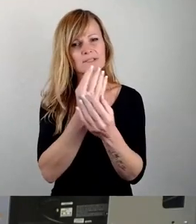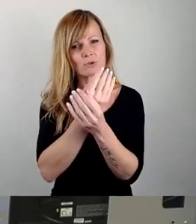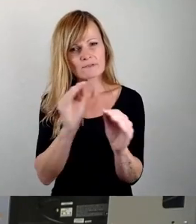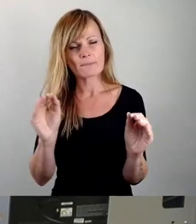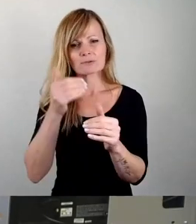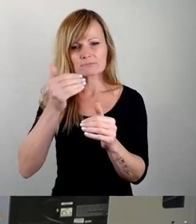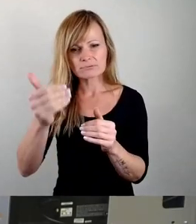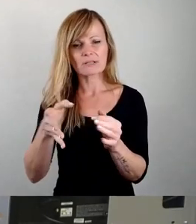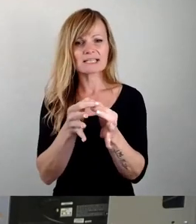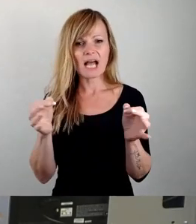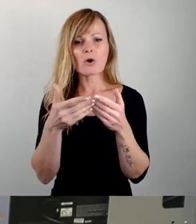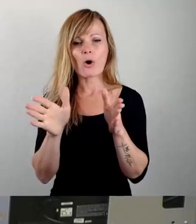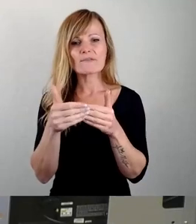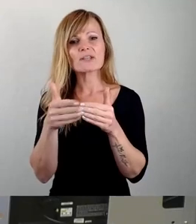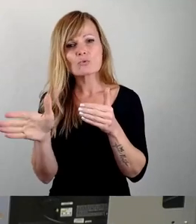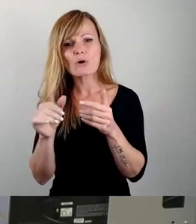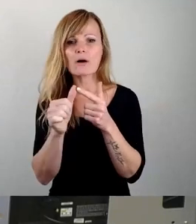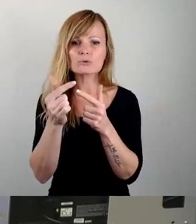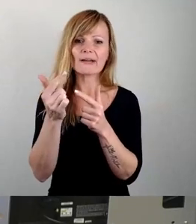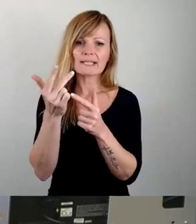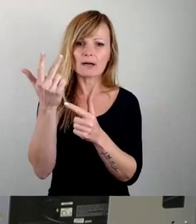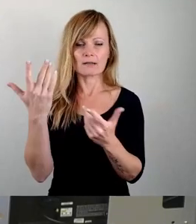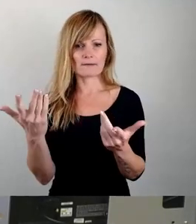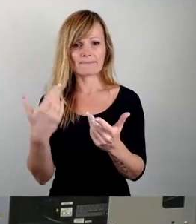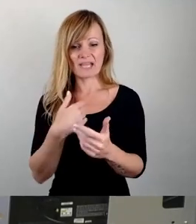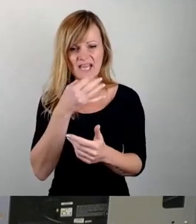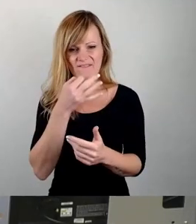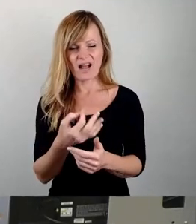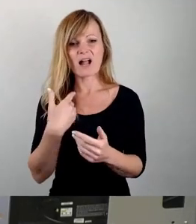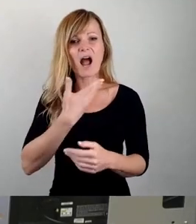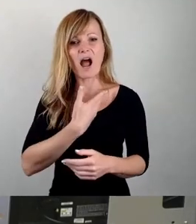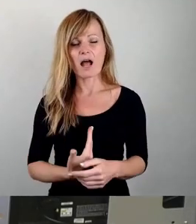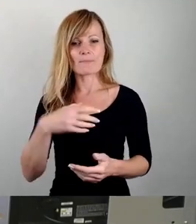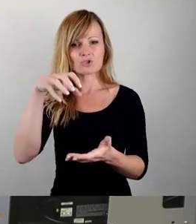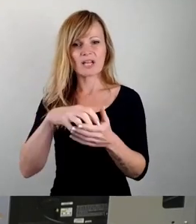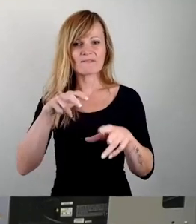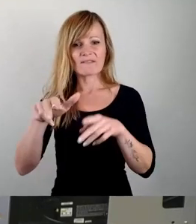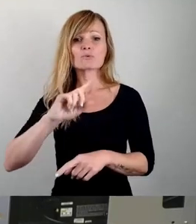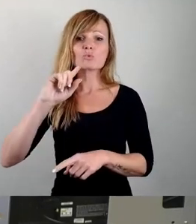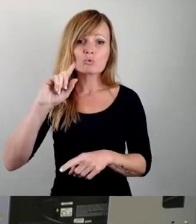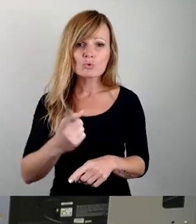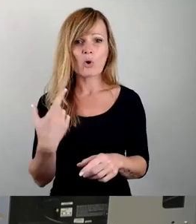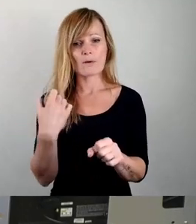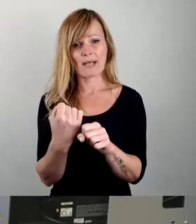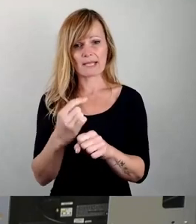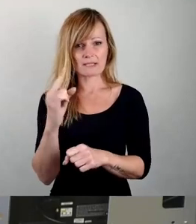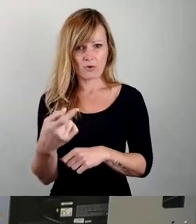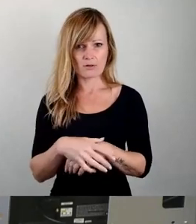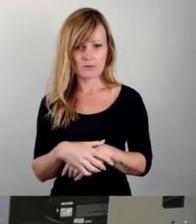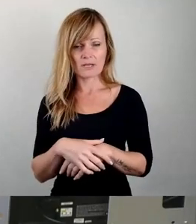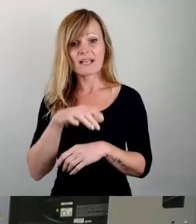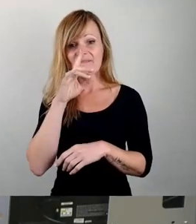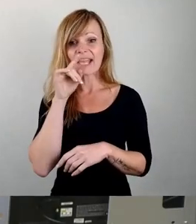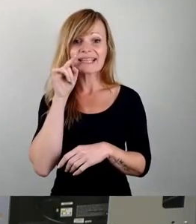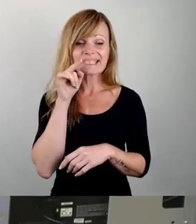der offenen Türe und so weiter und so weiter. Ich frage Sie, was soll die arme Stadtverwaltung denn eigentlich noch tun? Und wenn es Ihnen tatsächlich darum gehen